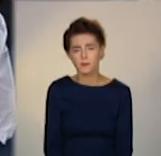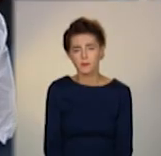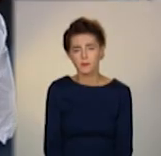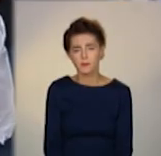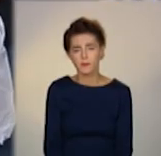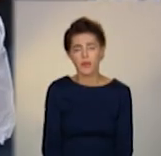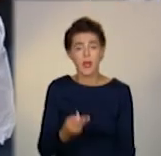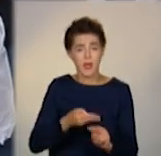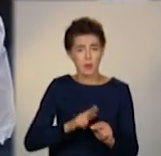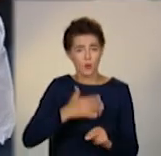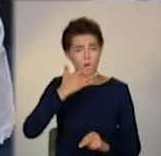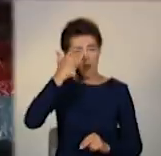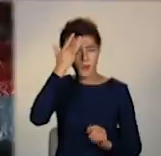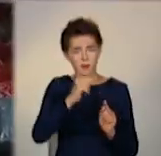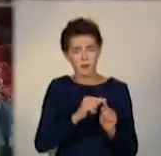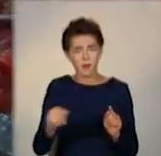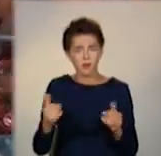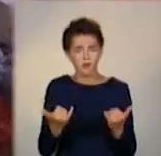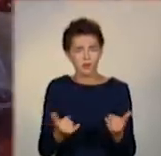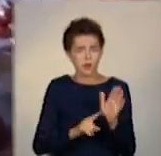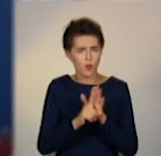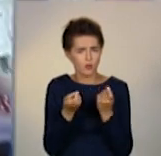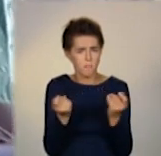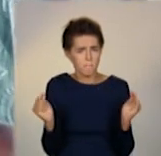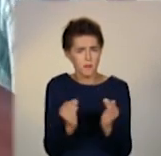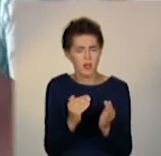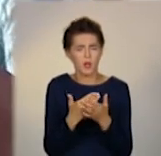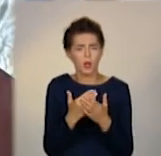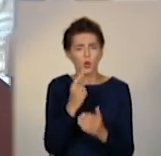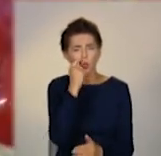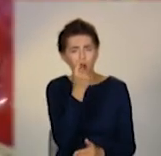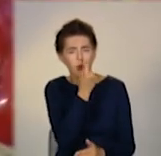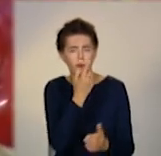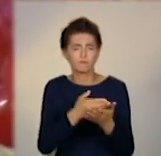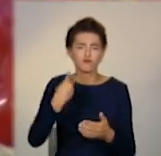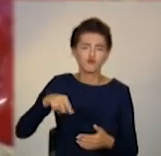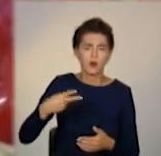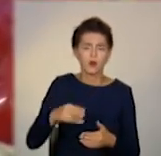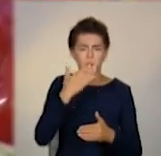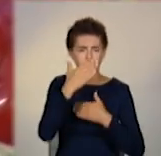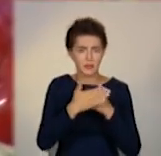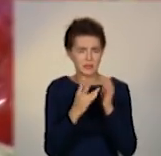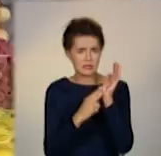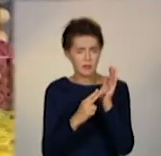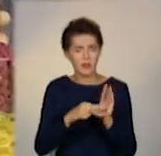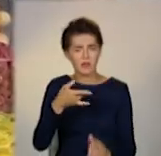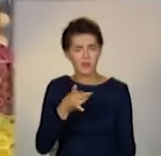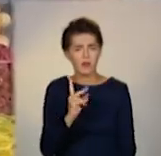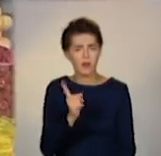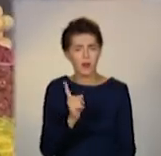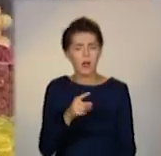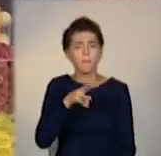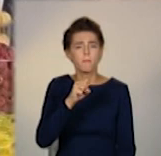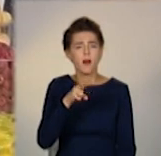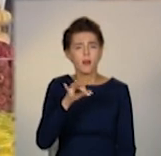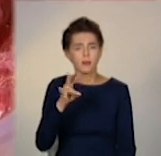Цього літа врожай ягід менший за попередні. Полуниця та черешні коштують в середньому 80 гривень за кілограм. Малина більше